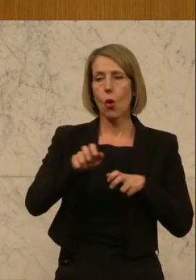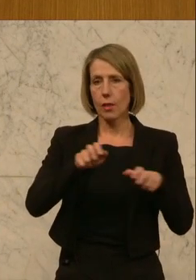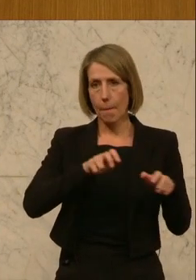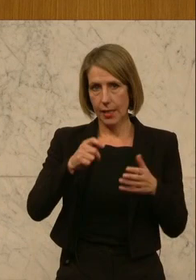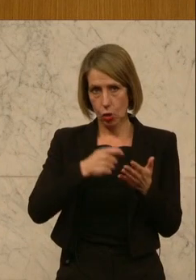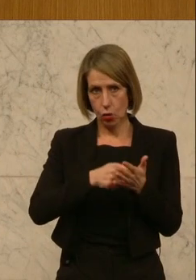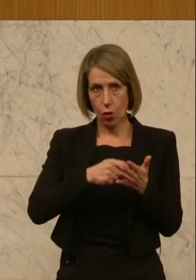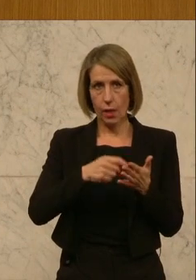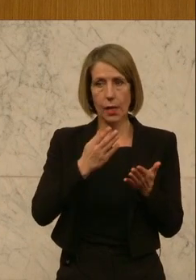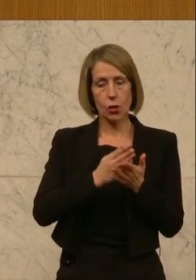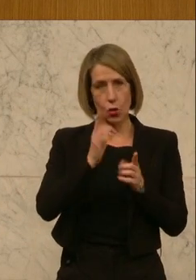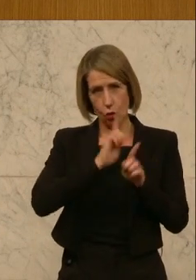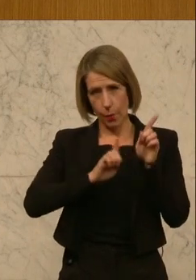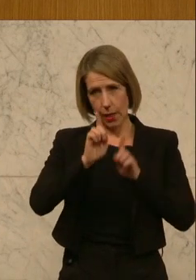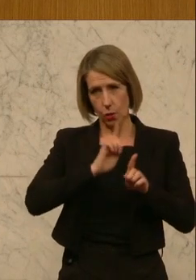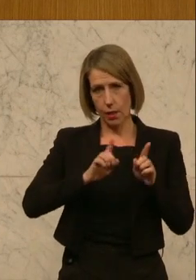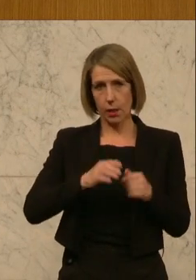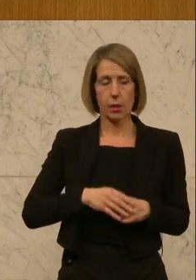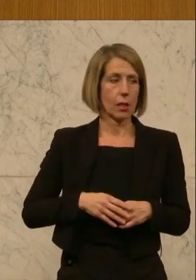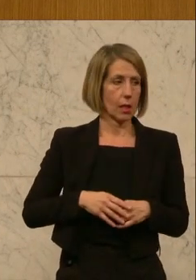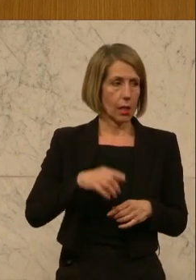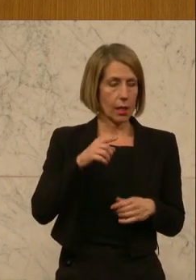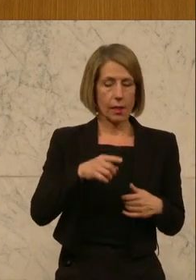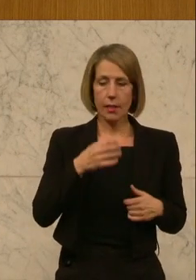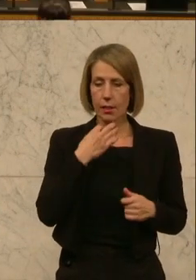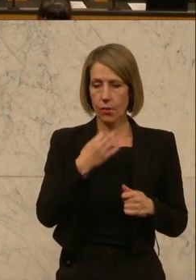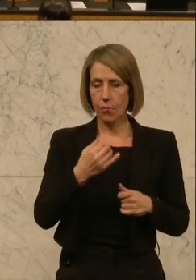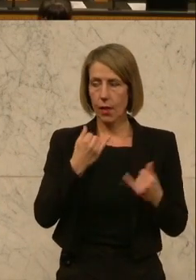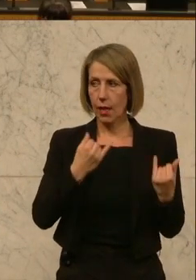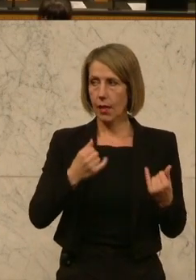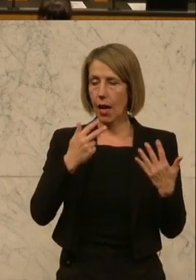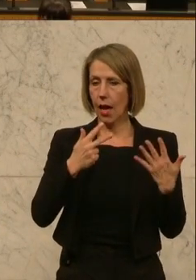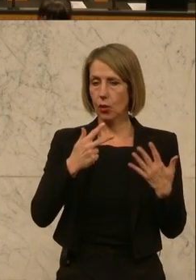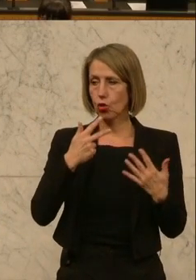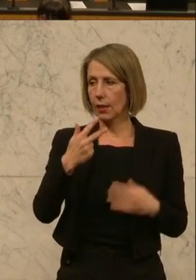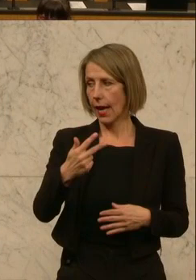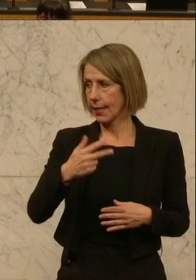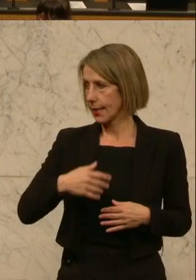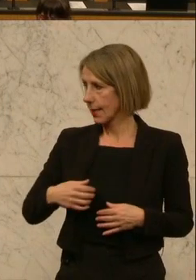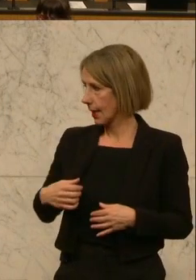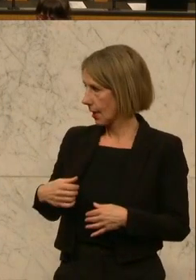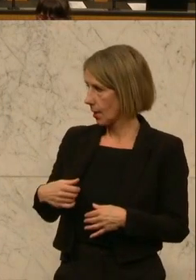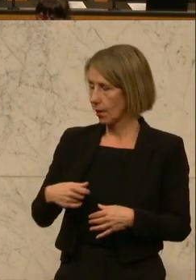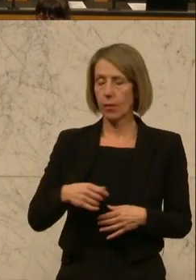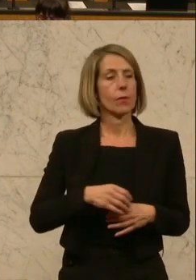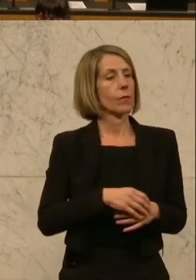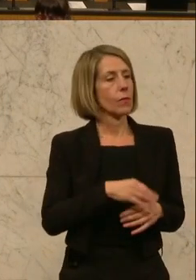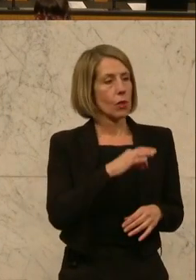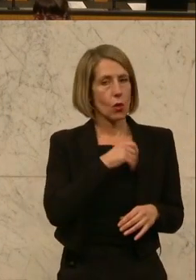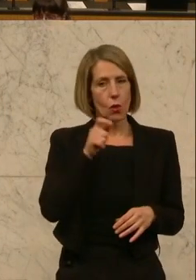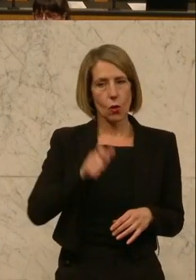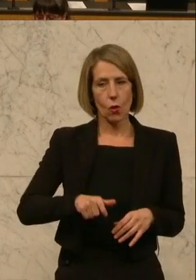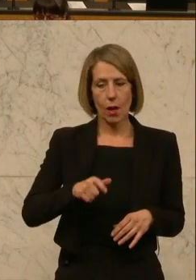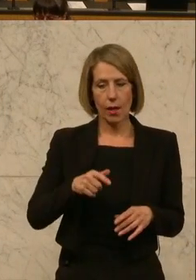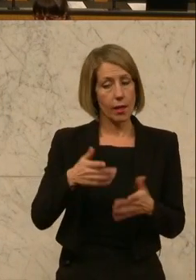spekuliert wurde. Das ist die sogenannte Frage 38 in der dringlichen Anfrage des Kollegen Greiner, auf die wir bis jetzt